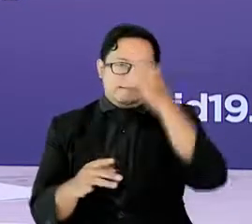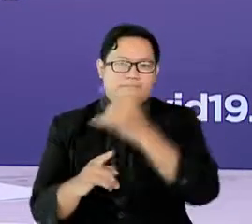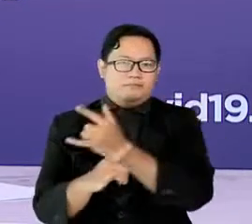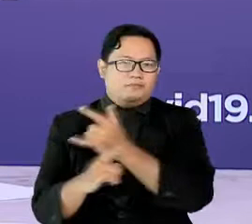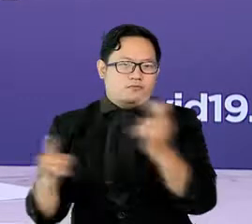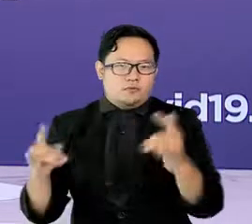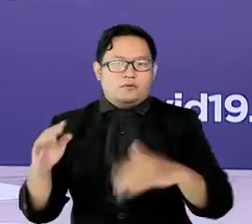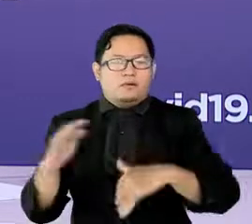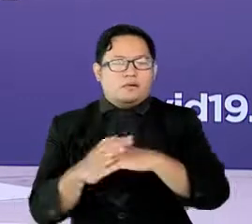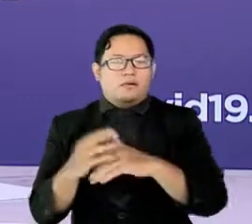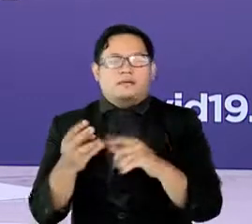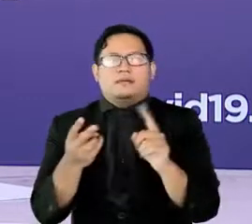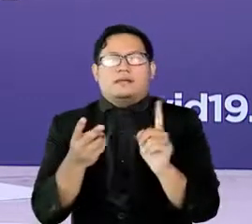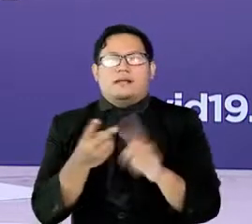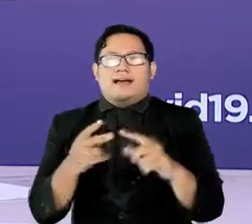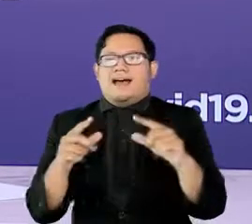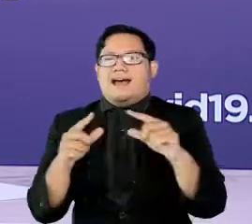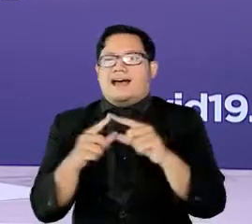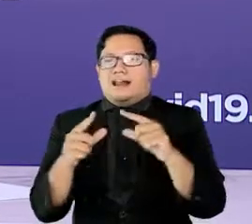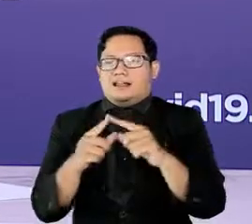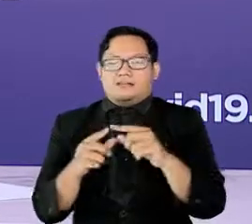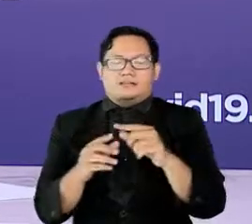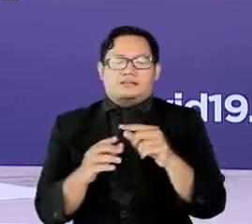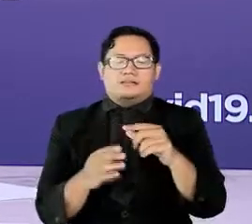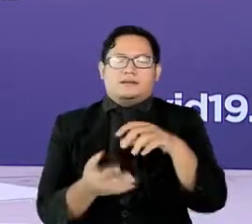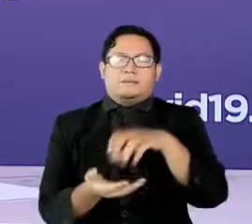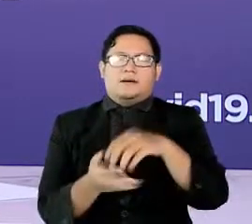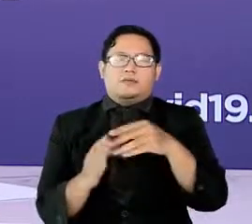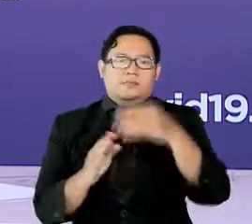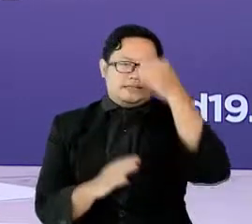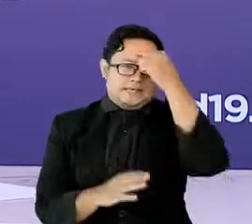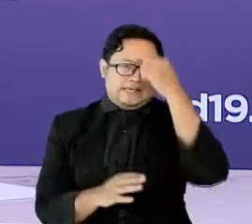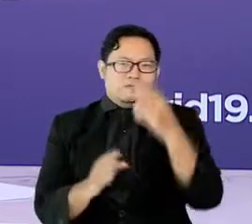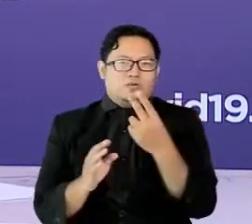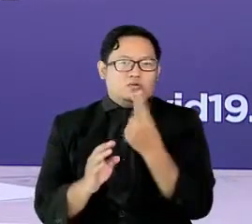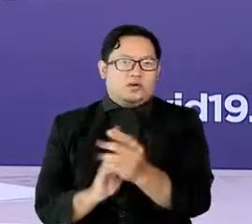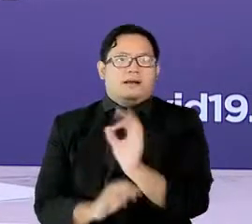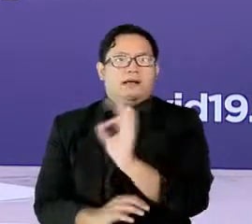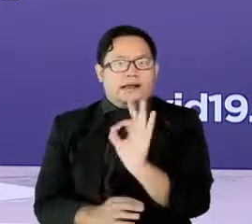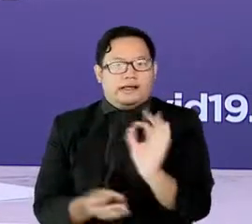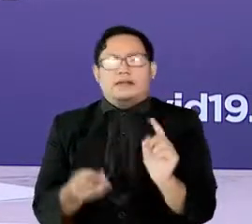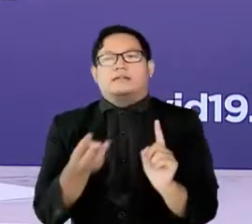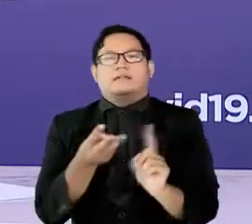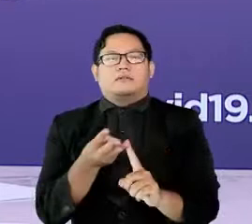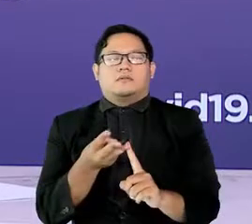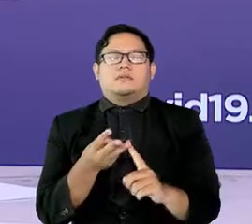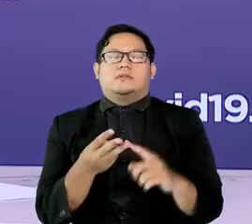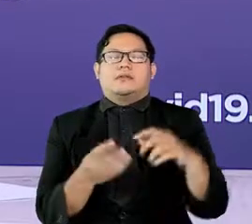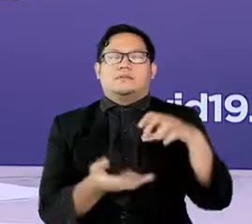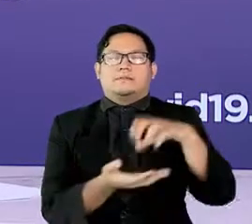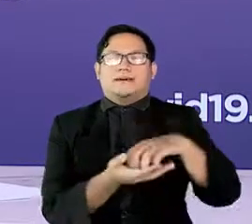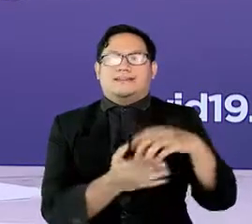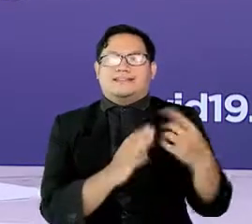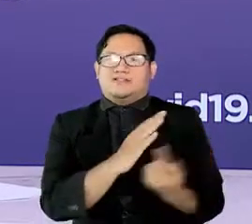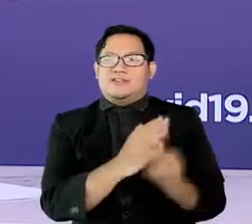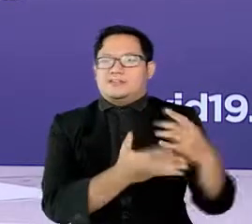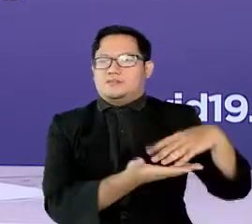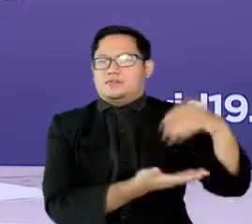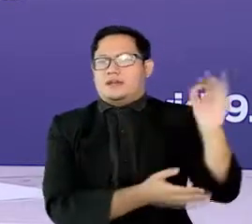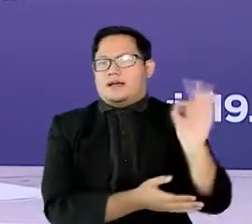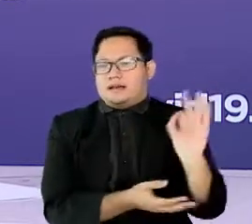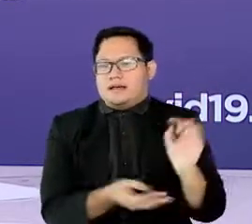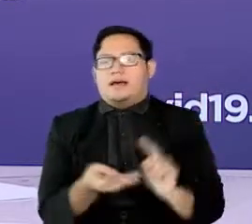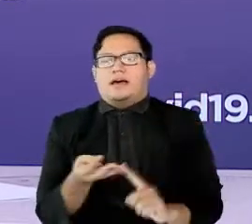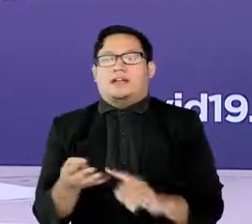alat-alat yang tidak tersedia di rumah sakit rujukan, tidak adanya tempat isolasi terpusat, adanya tempat